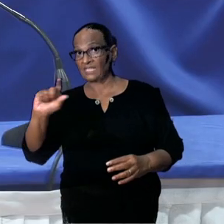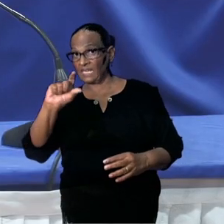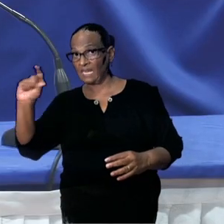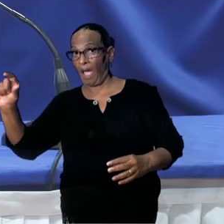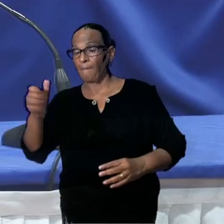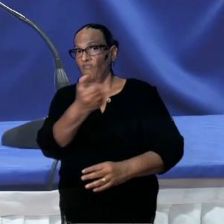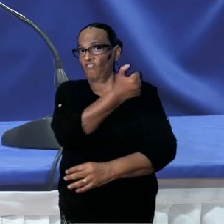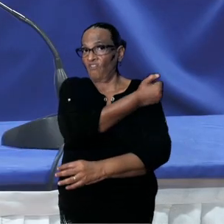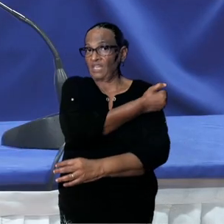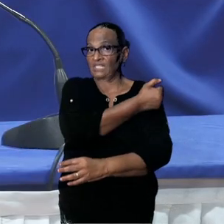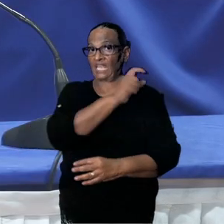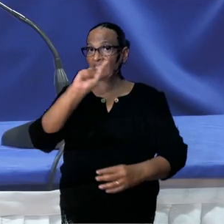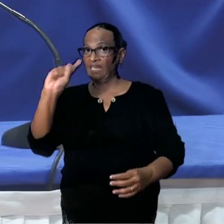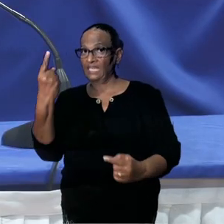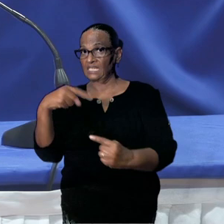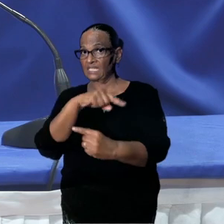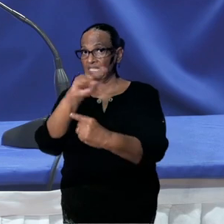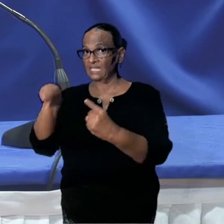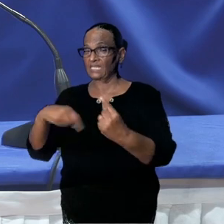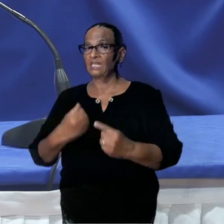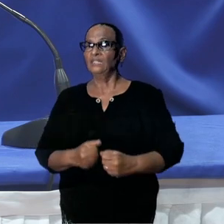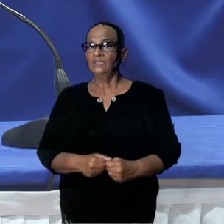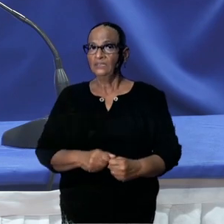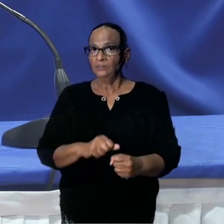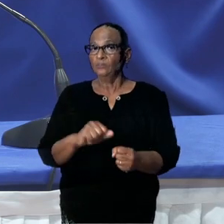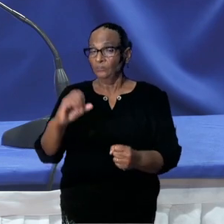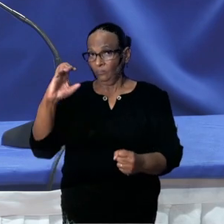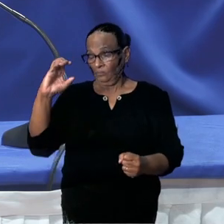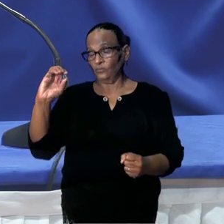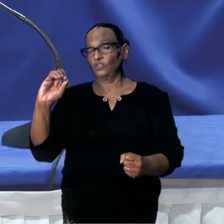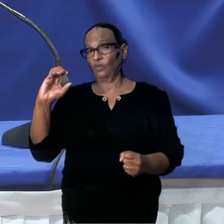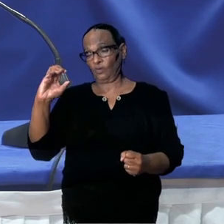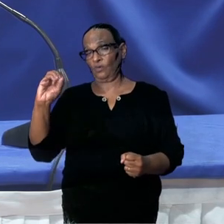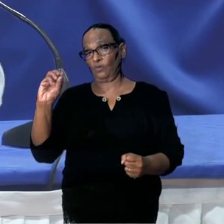onze COVAX aanbieding.